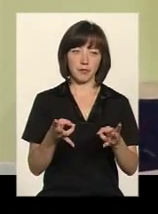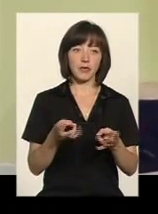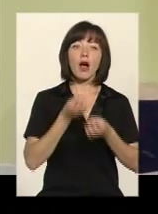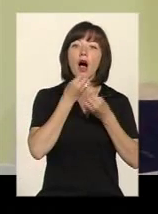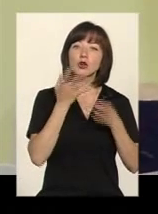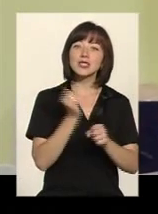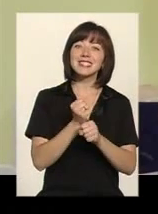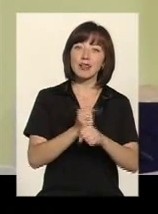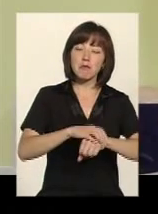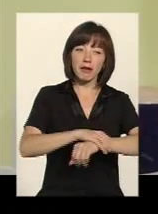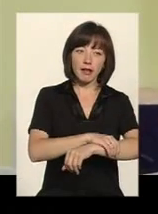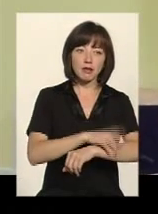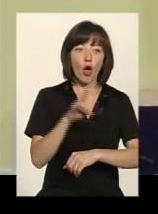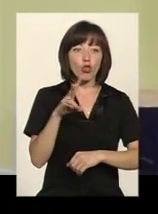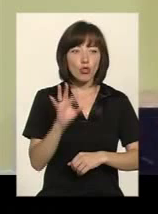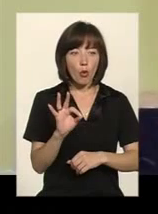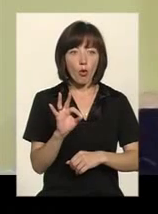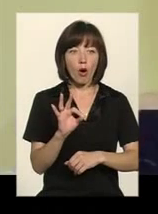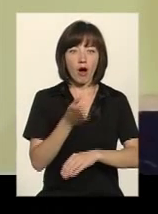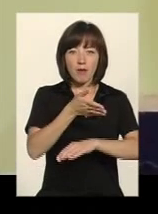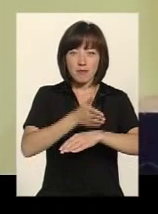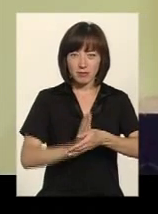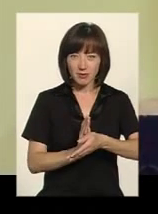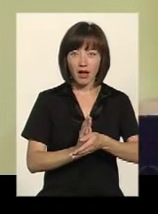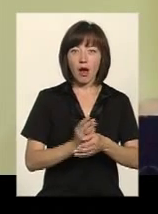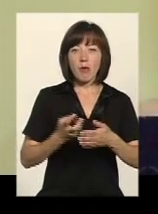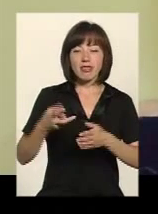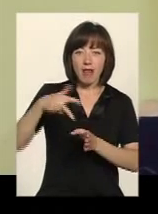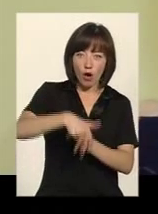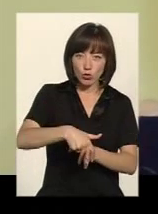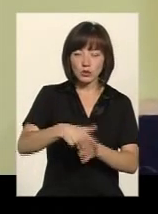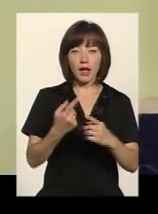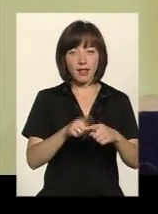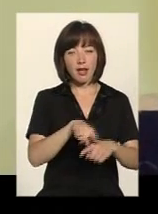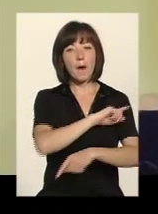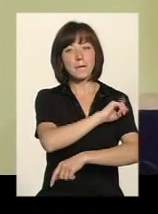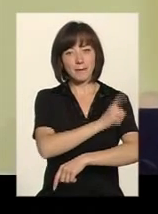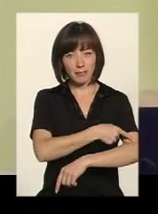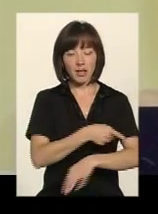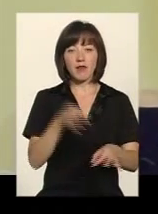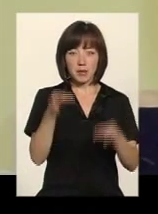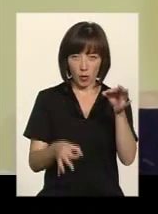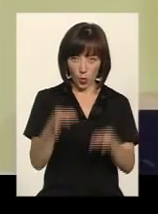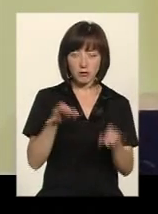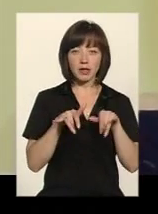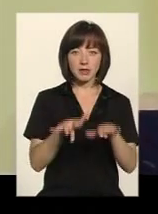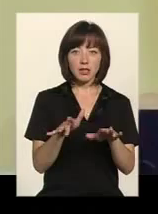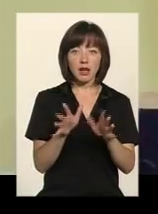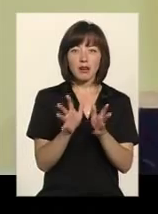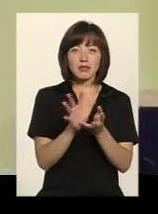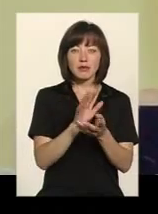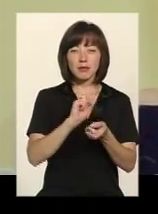«Хорошо зробленний протез, але культиан под нагрузкой, це процес фізіологічний, правильний, она со временем